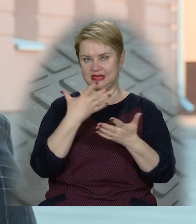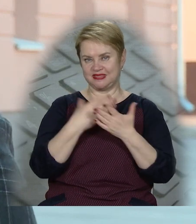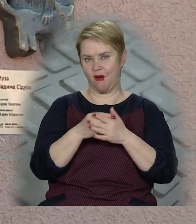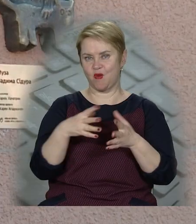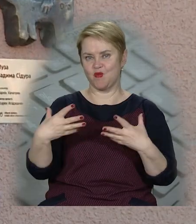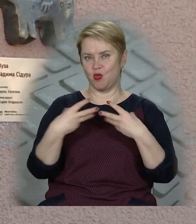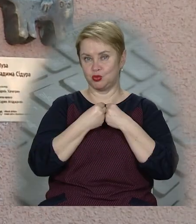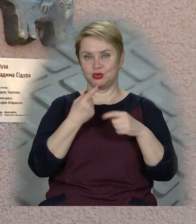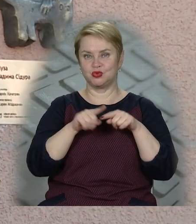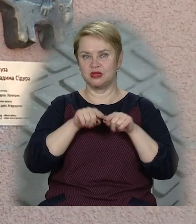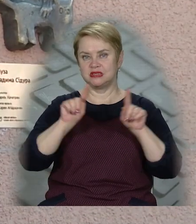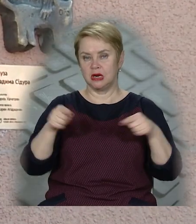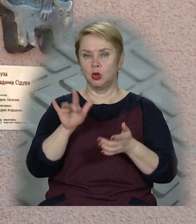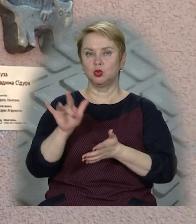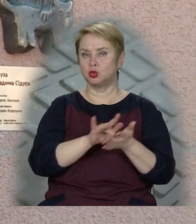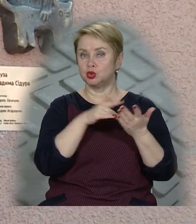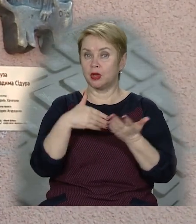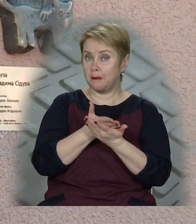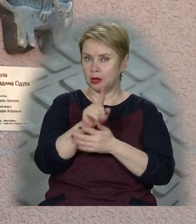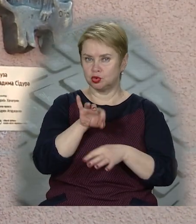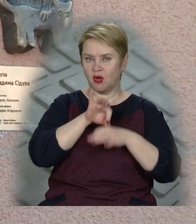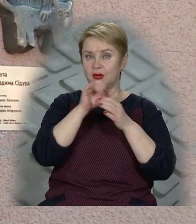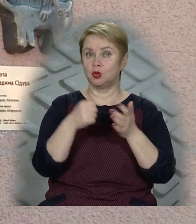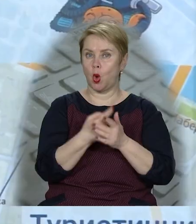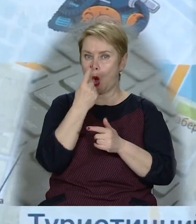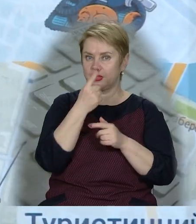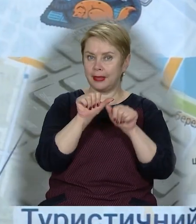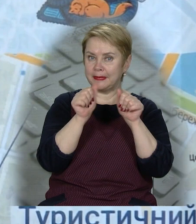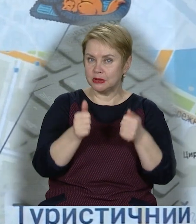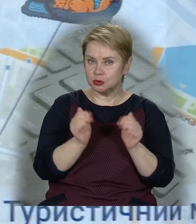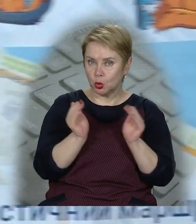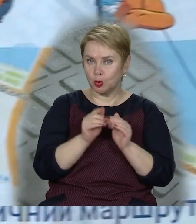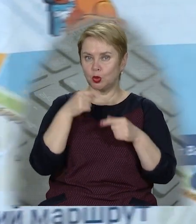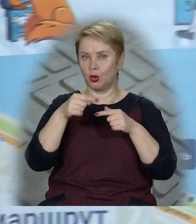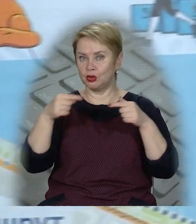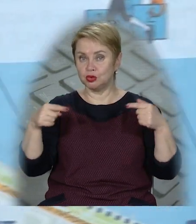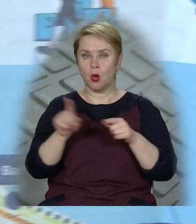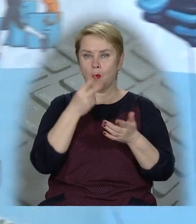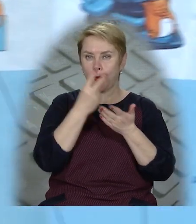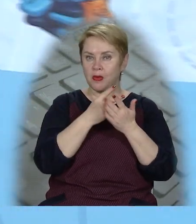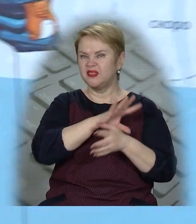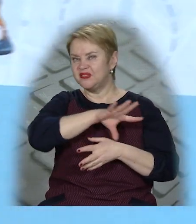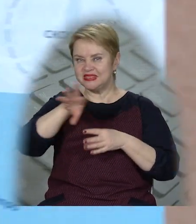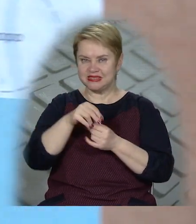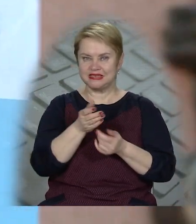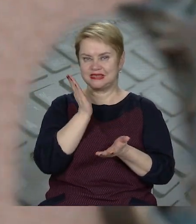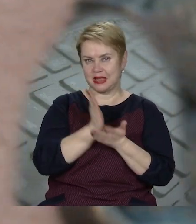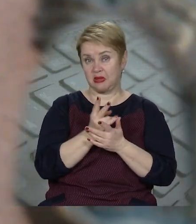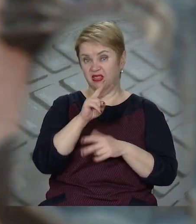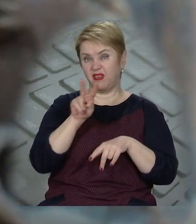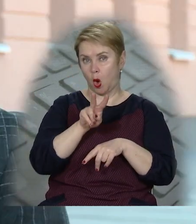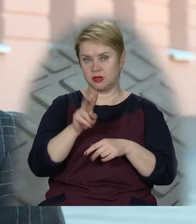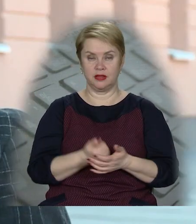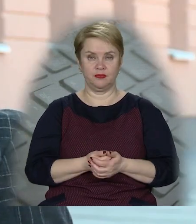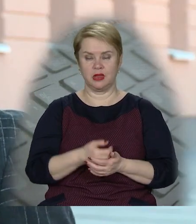свою музу. У Дніпрі створили туристичний маршрут, що веде від однієї міні-скульптури до іншої. Щоб побачити їх всі, знадобиться дві